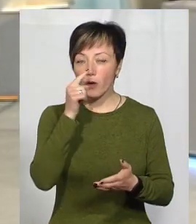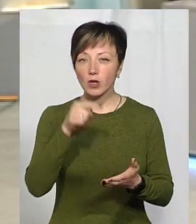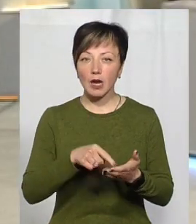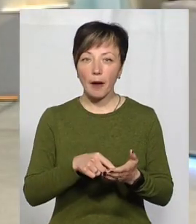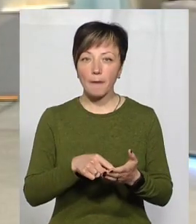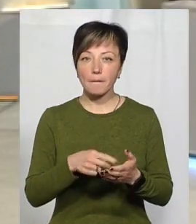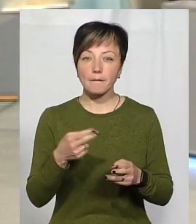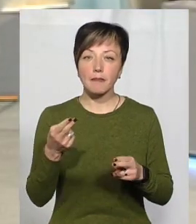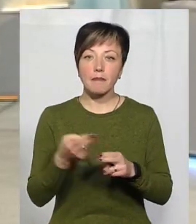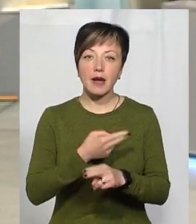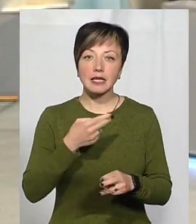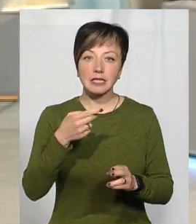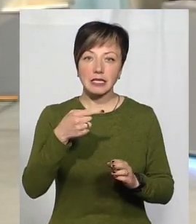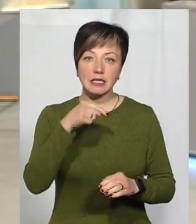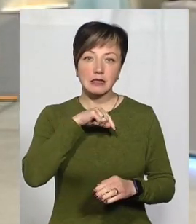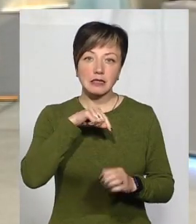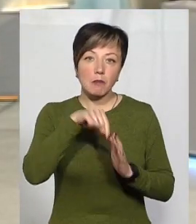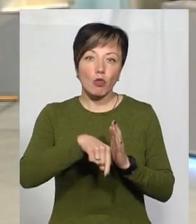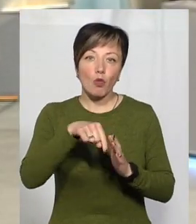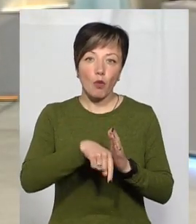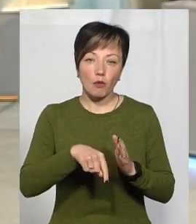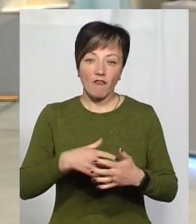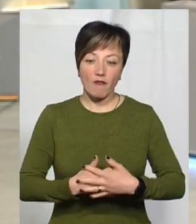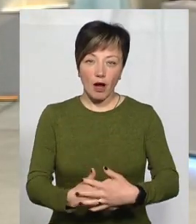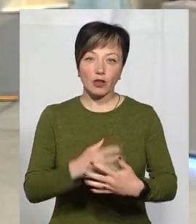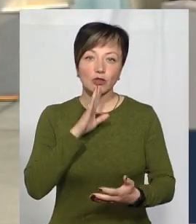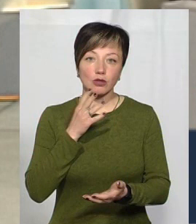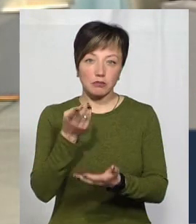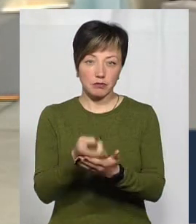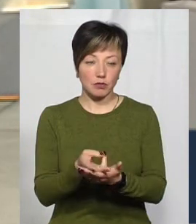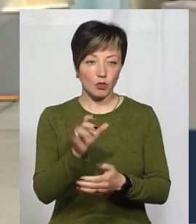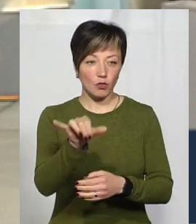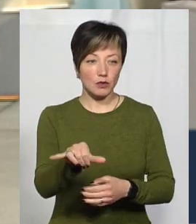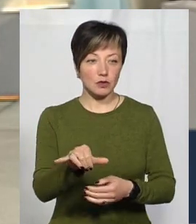потрапити безсимптомно вигітна жінка?